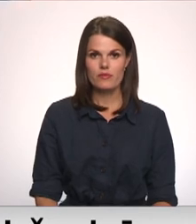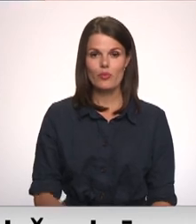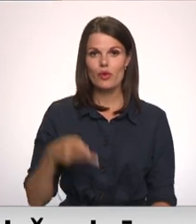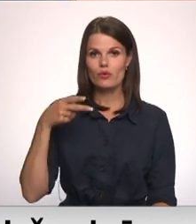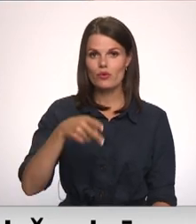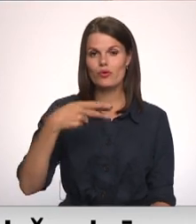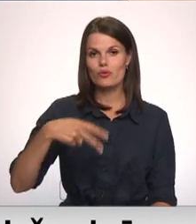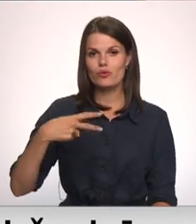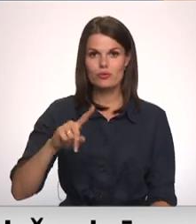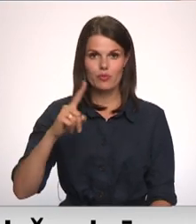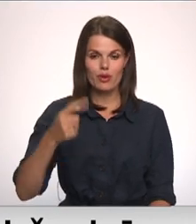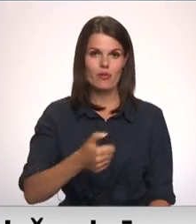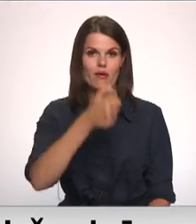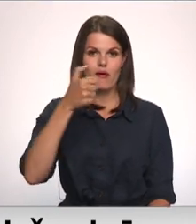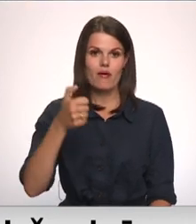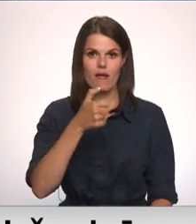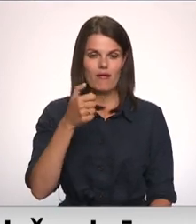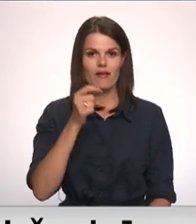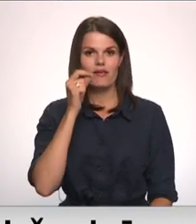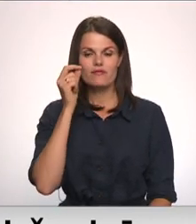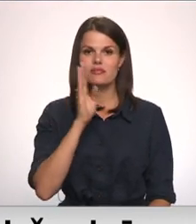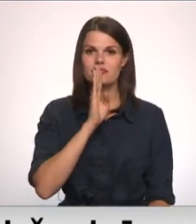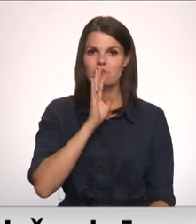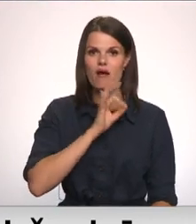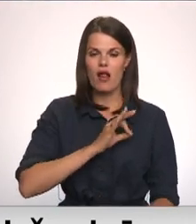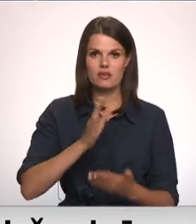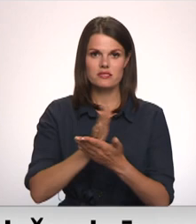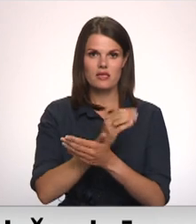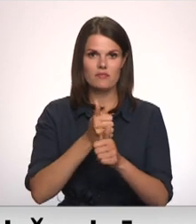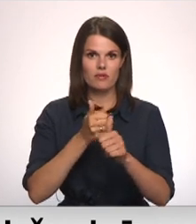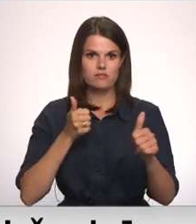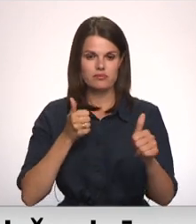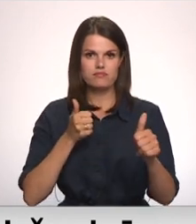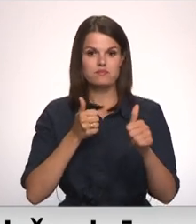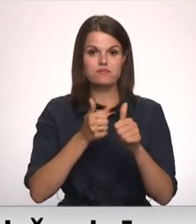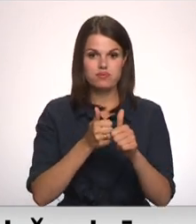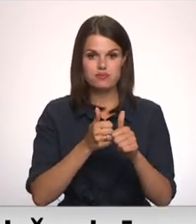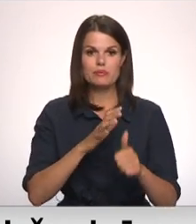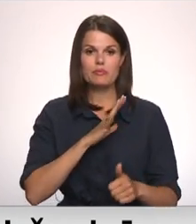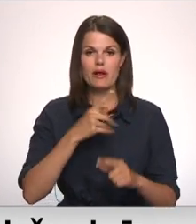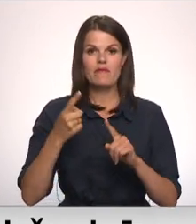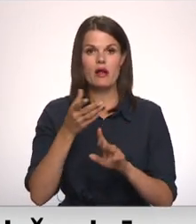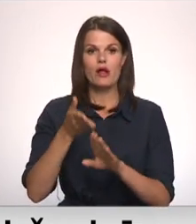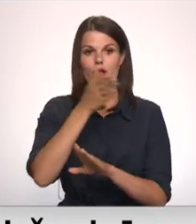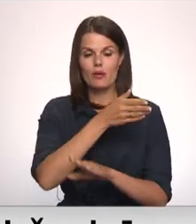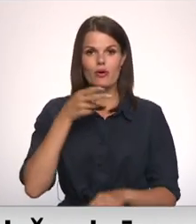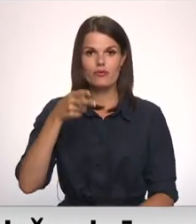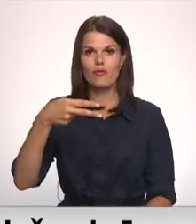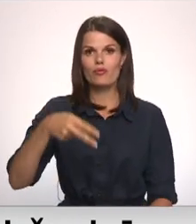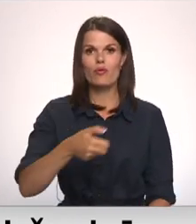2021. gadā plaisas tarp vīriešu un sieviešu algām saruka ievērojumi. Ja gadu iepriekš 2020.